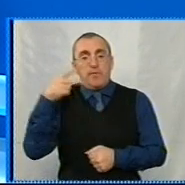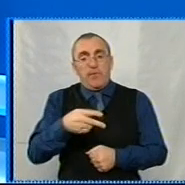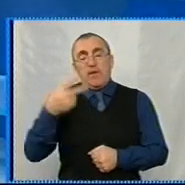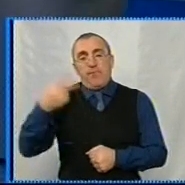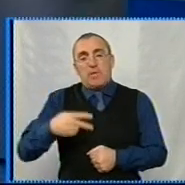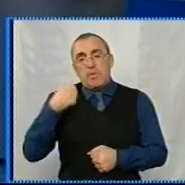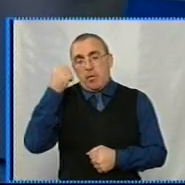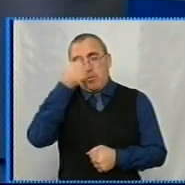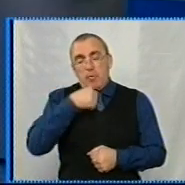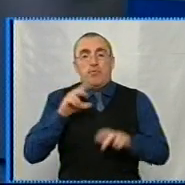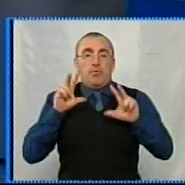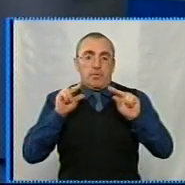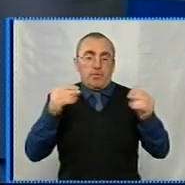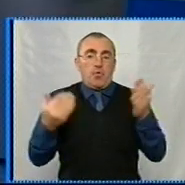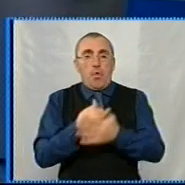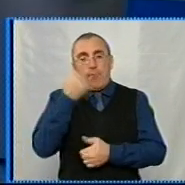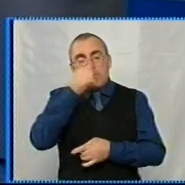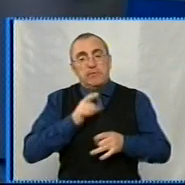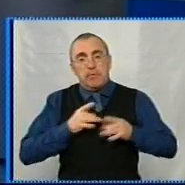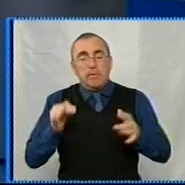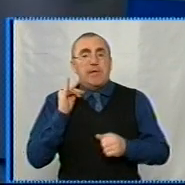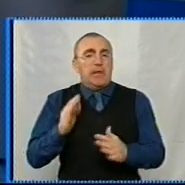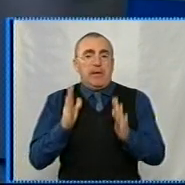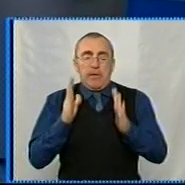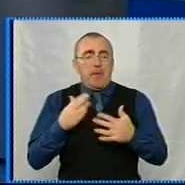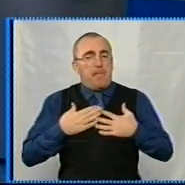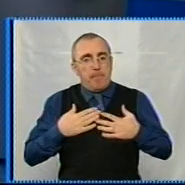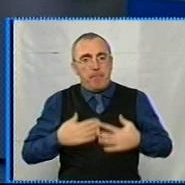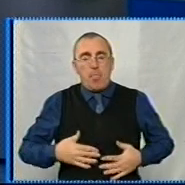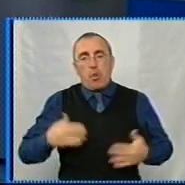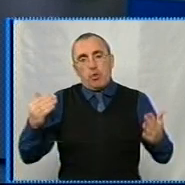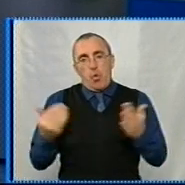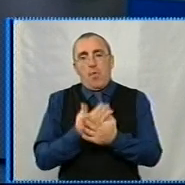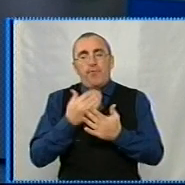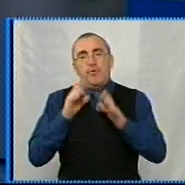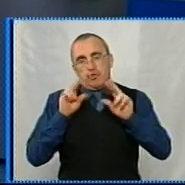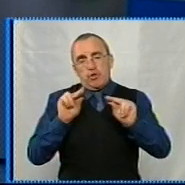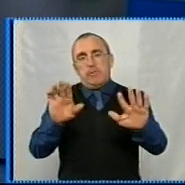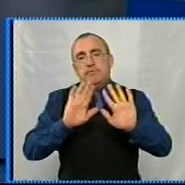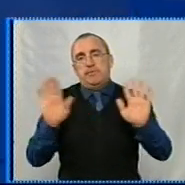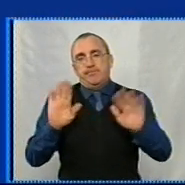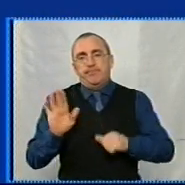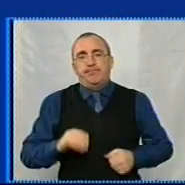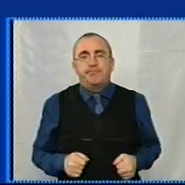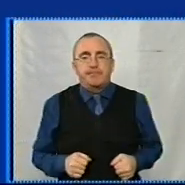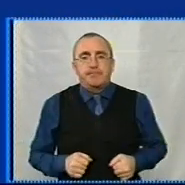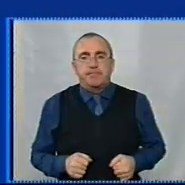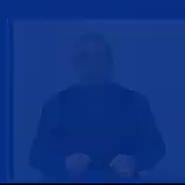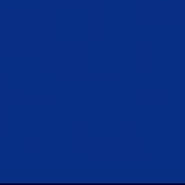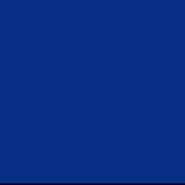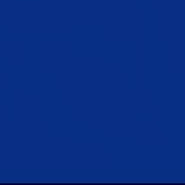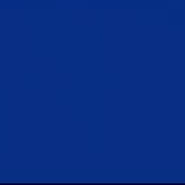-му. Щасливих новорічних свят і тільки приємних новин. Хай щастить! Дякую!